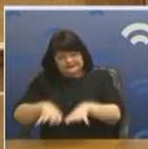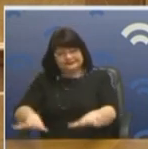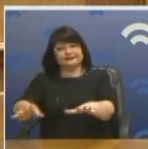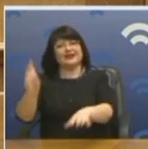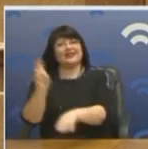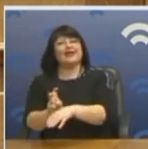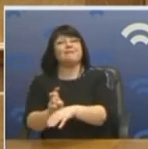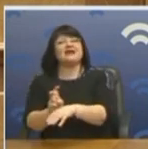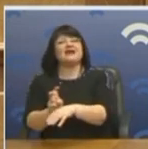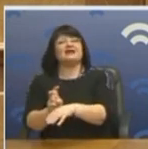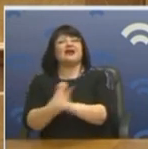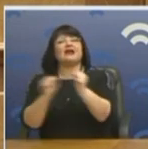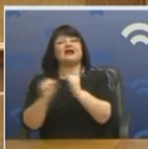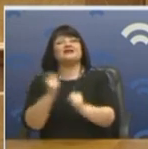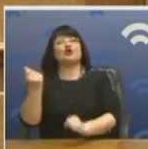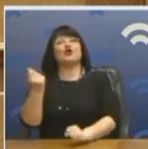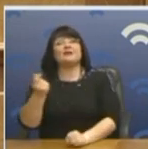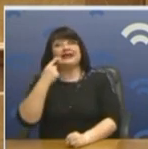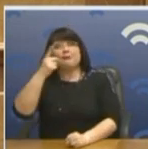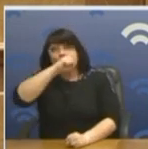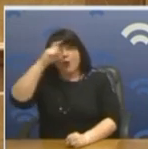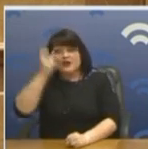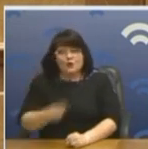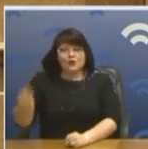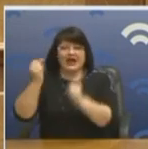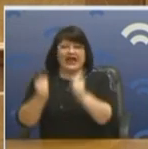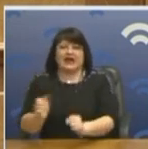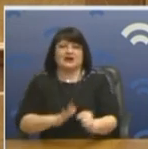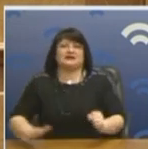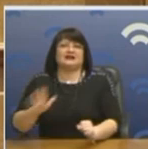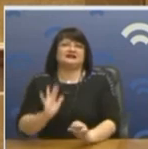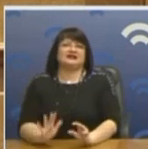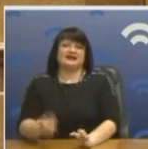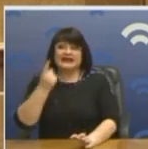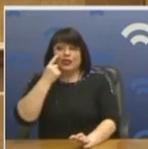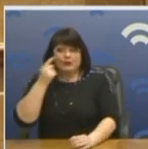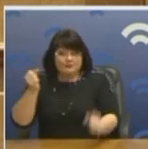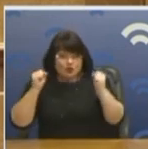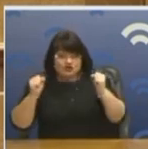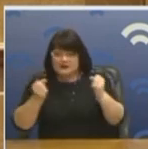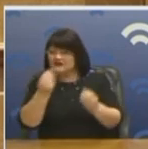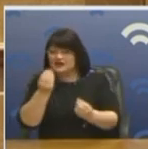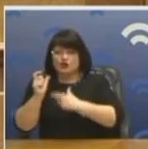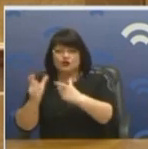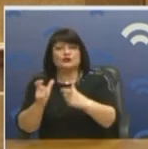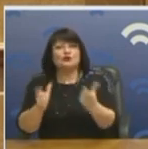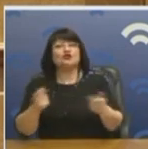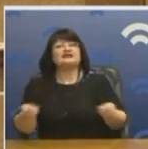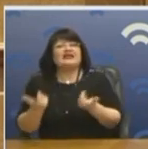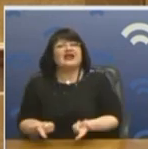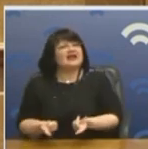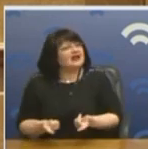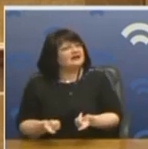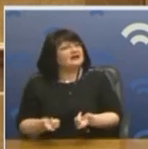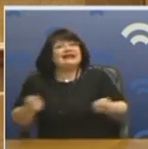πλανητικού του οικονομικού συστήματος θα είναι πολύ δυσκολατητη κατάσταση. Πρέπει να βρούμε έναν τρόπος να τα ίσουμε τον κόσμο. Δεν έχουμε επάρκεια και αυτάρκεια